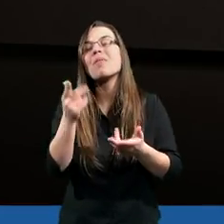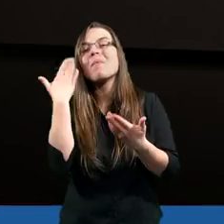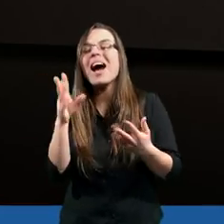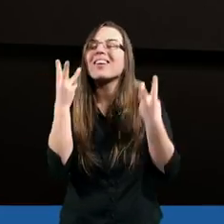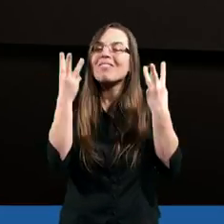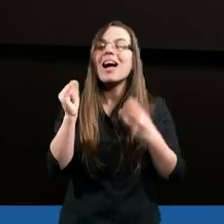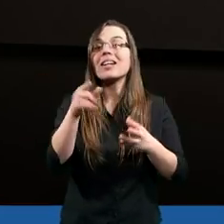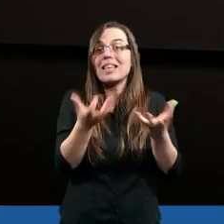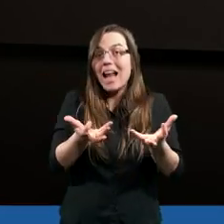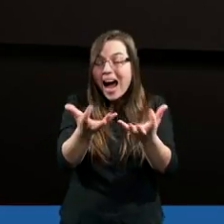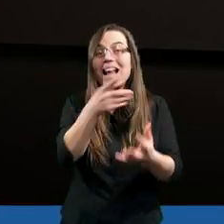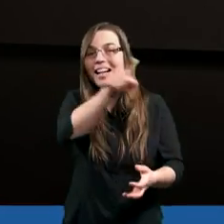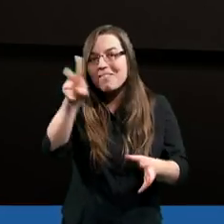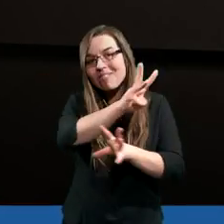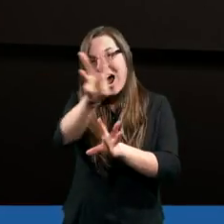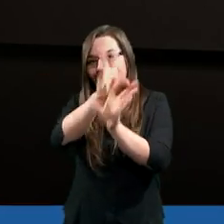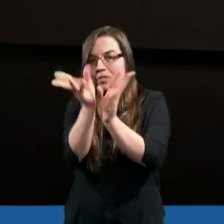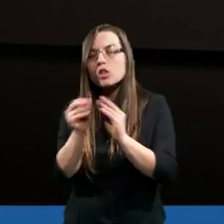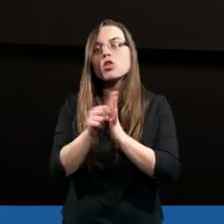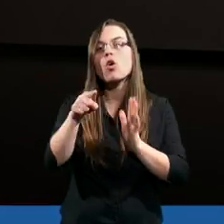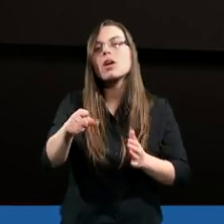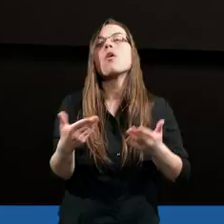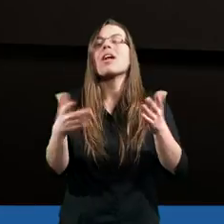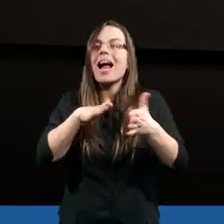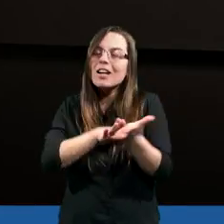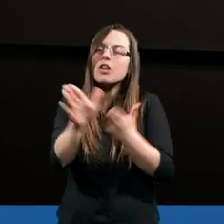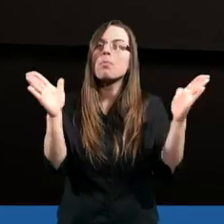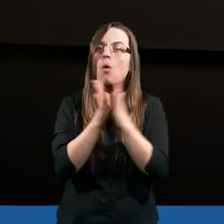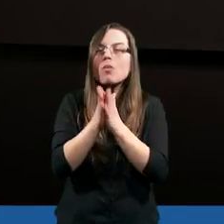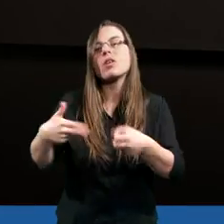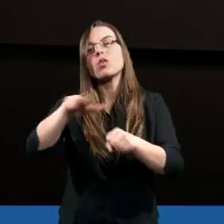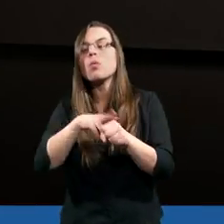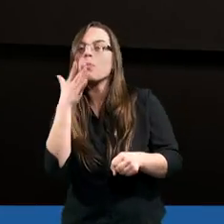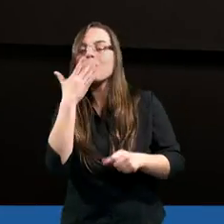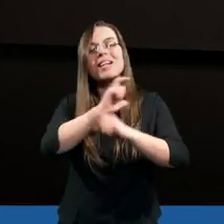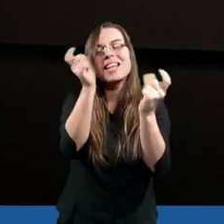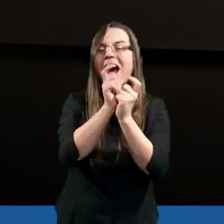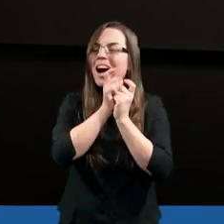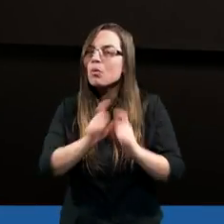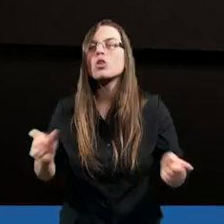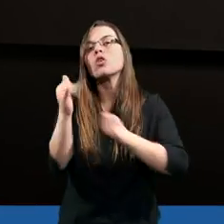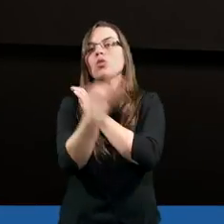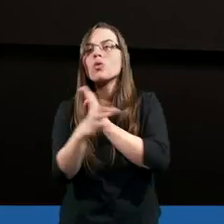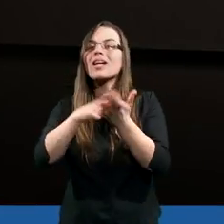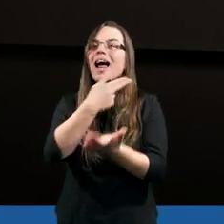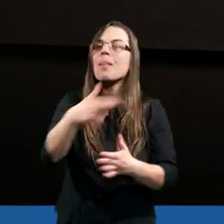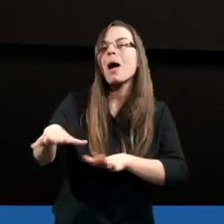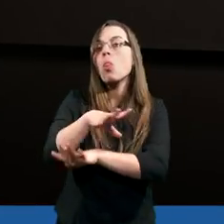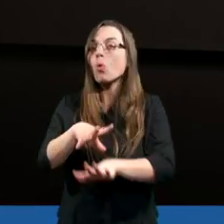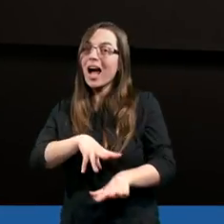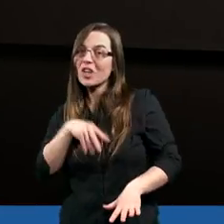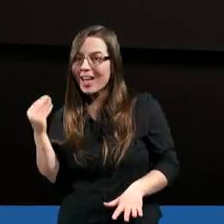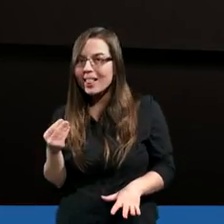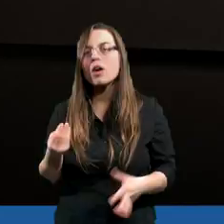także Was zachęcam i zapraszam, zaczniemy modlitwą. Skoro mówimy przez cały czas i studiujemy na temat Ducha